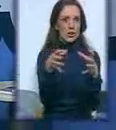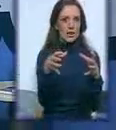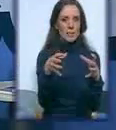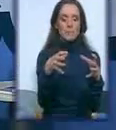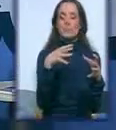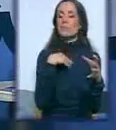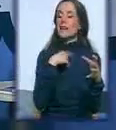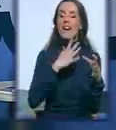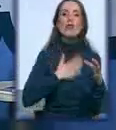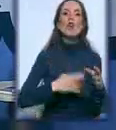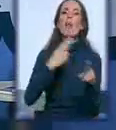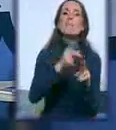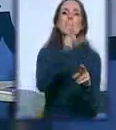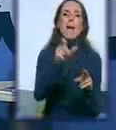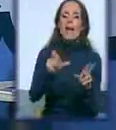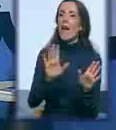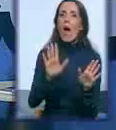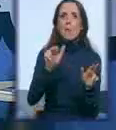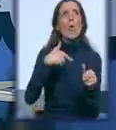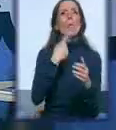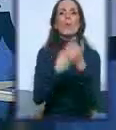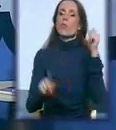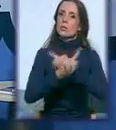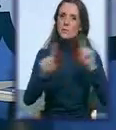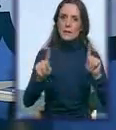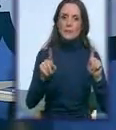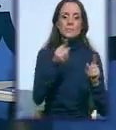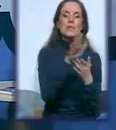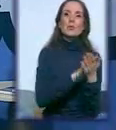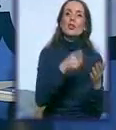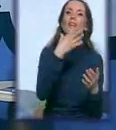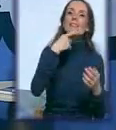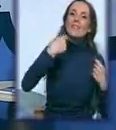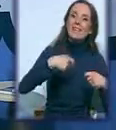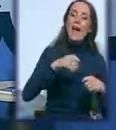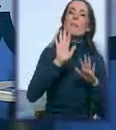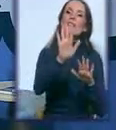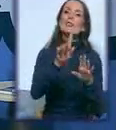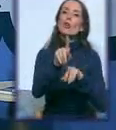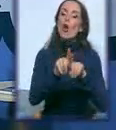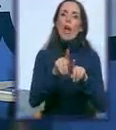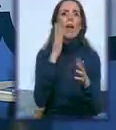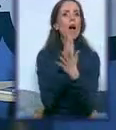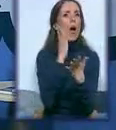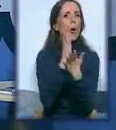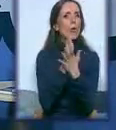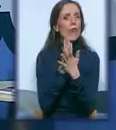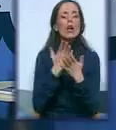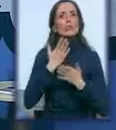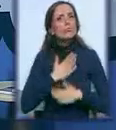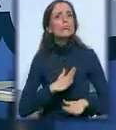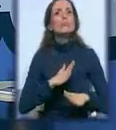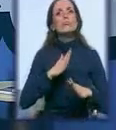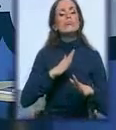stalno govorim, neću po imence da ne bismo nekog preskočili, ali počeš od onih divnih dama i vaših kolega koji su uvek spremni da sa